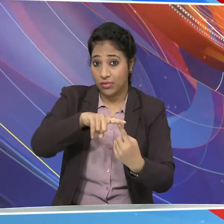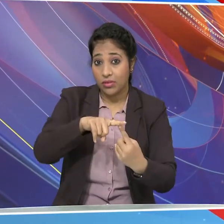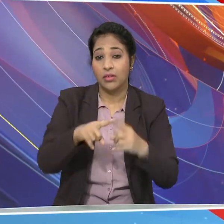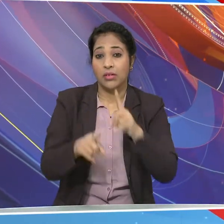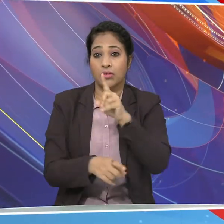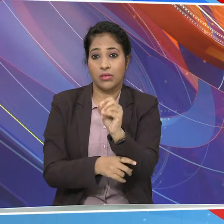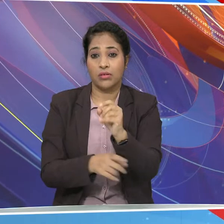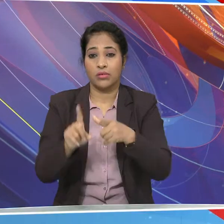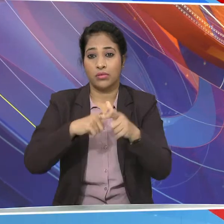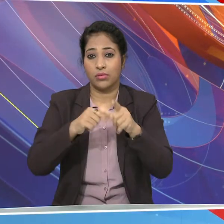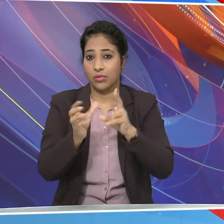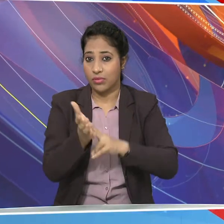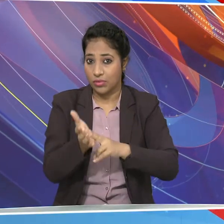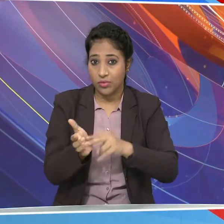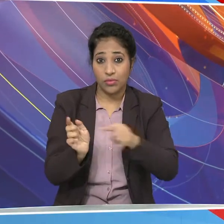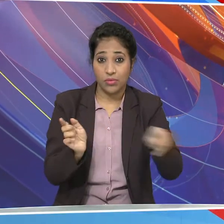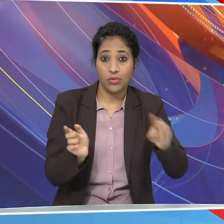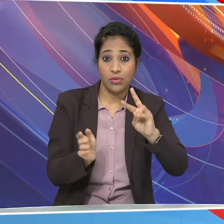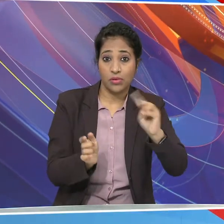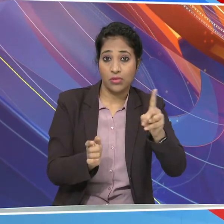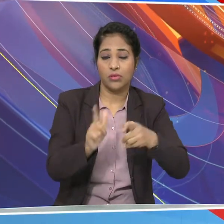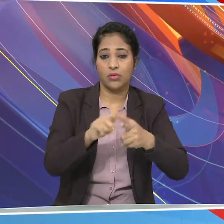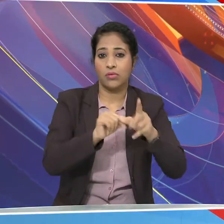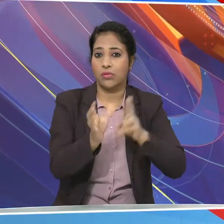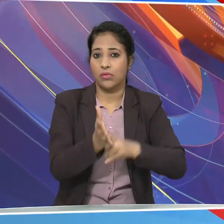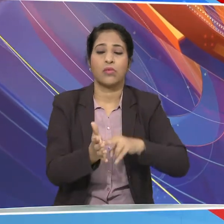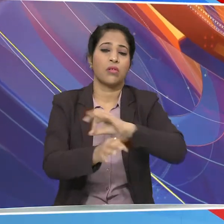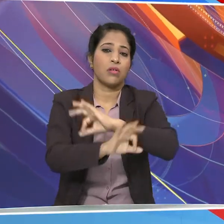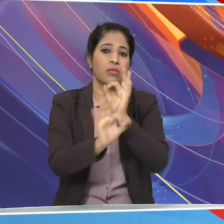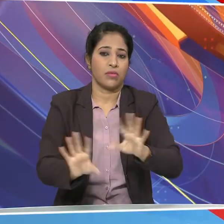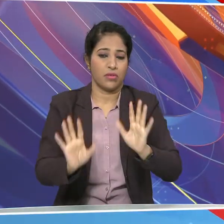चून से 21 चून की बीच आयो जित किया जाएगा